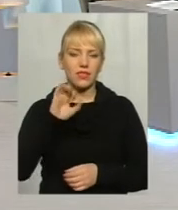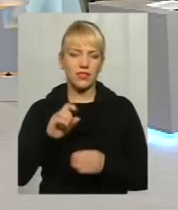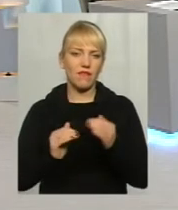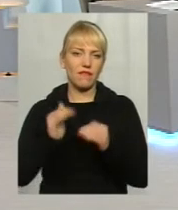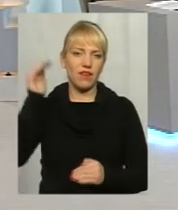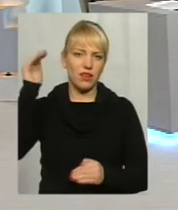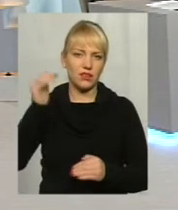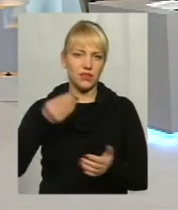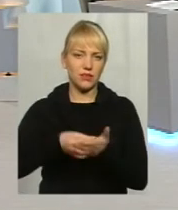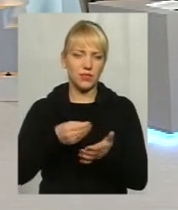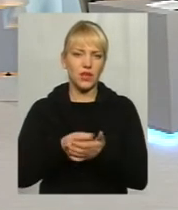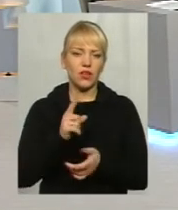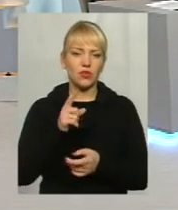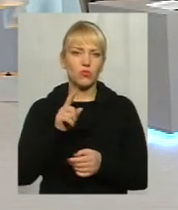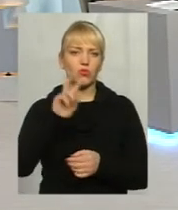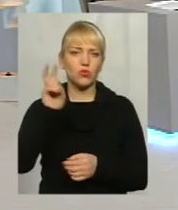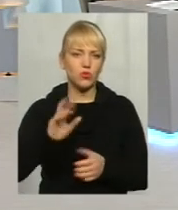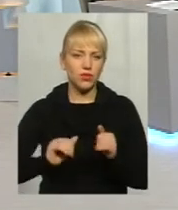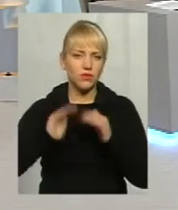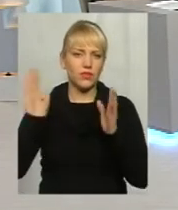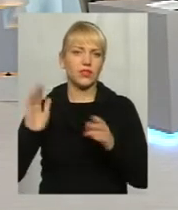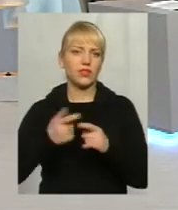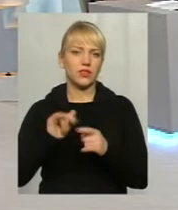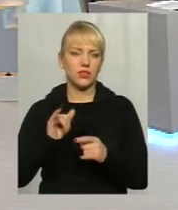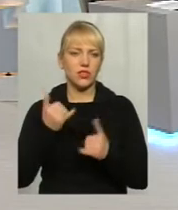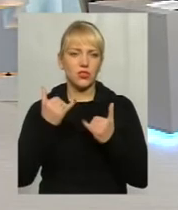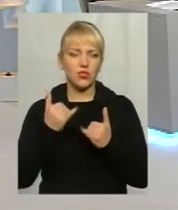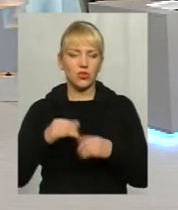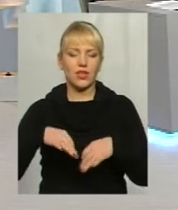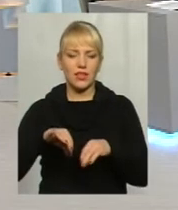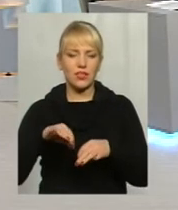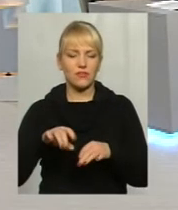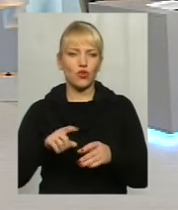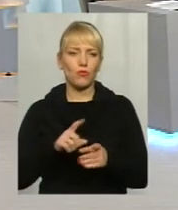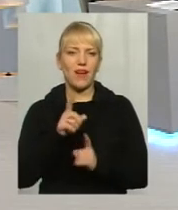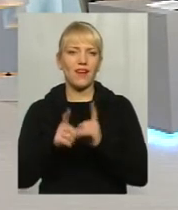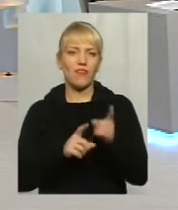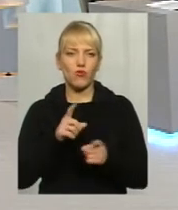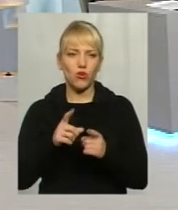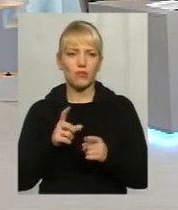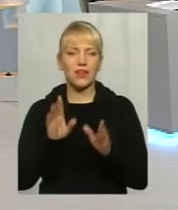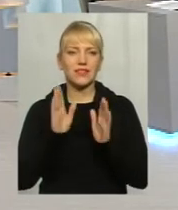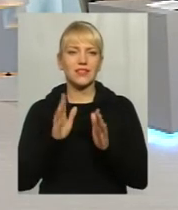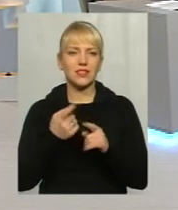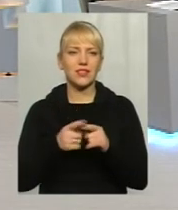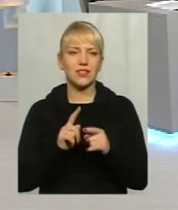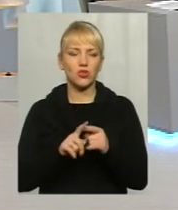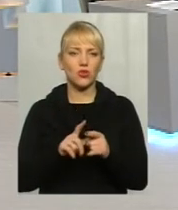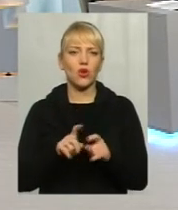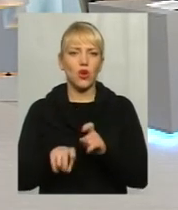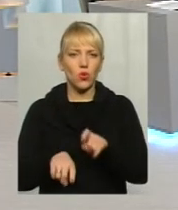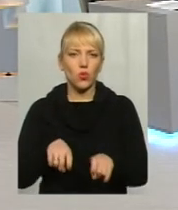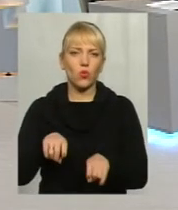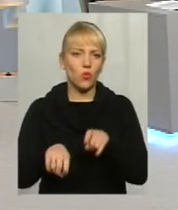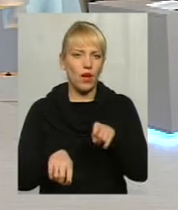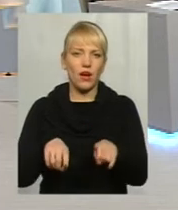і валюти, все пішло вверх. На сьогоднішній день транспортна реформа тільки із-за того, на мою думку, вона і кульгає, тому що ми